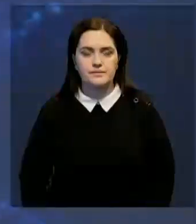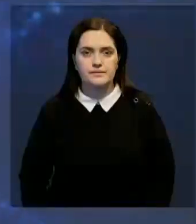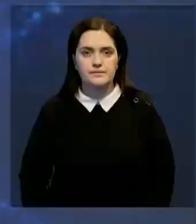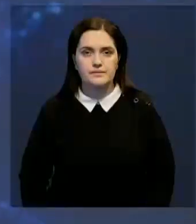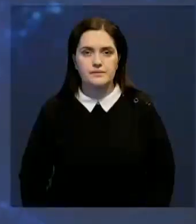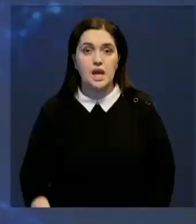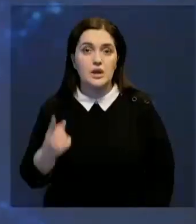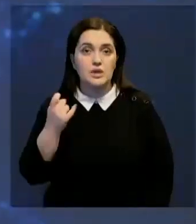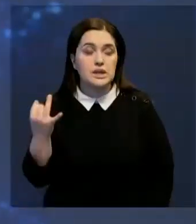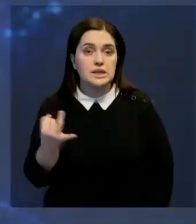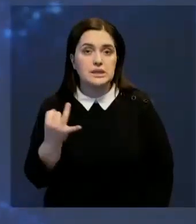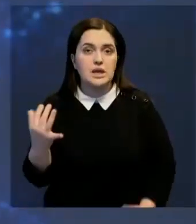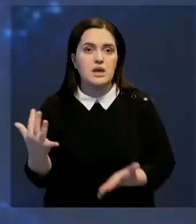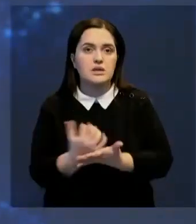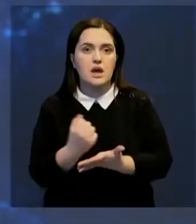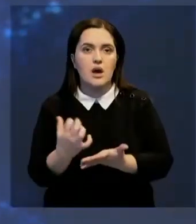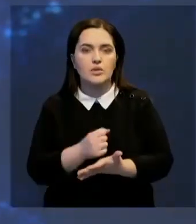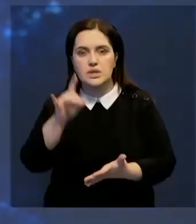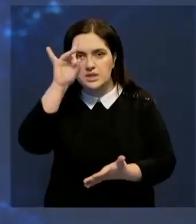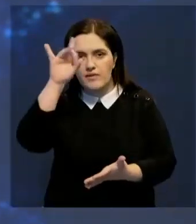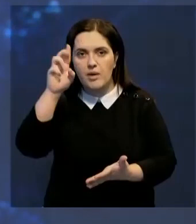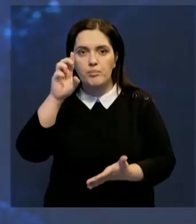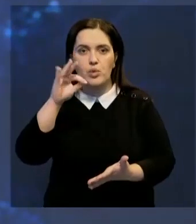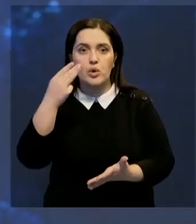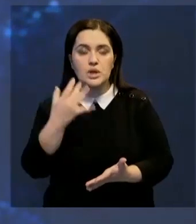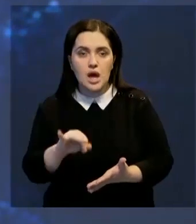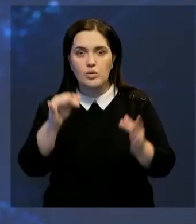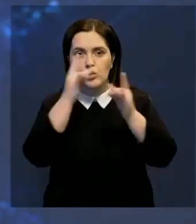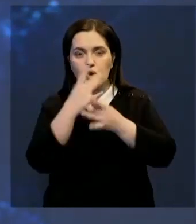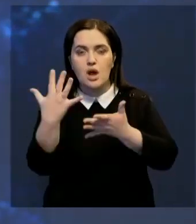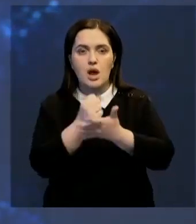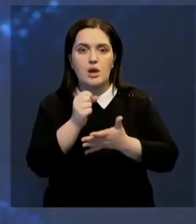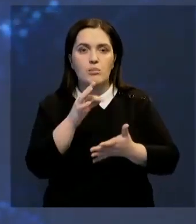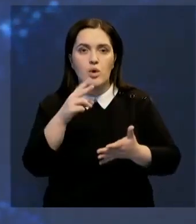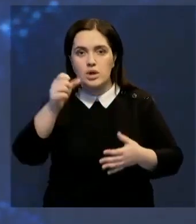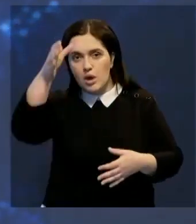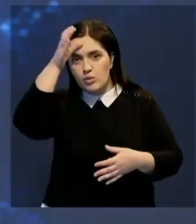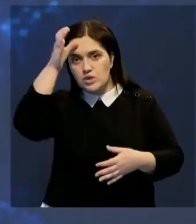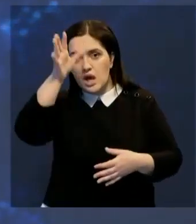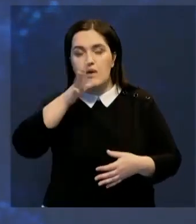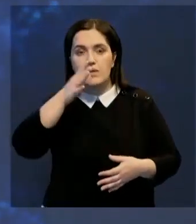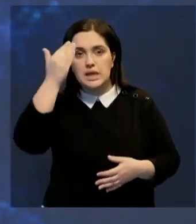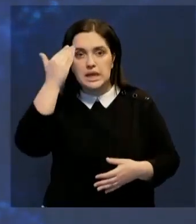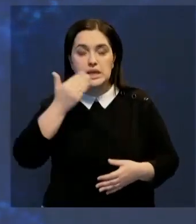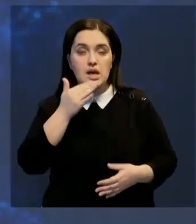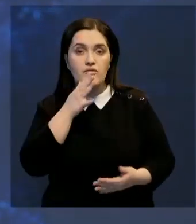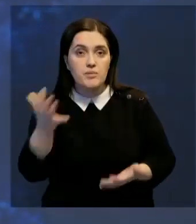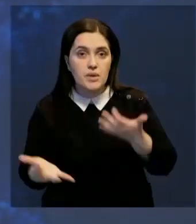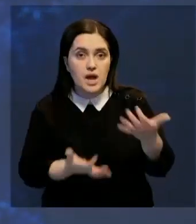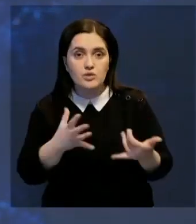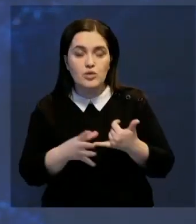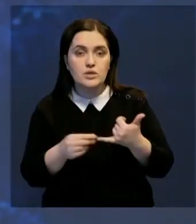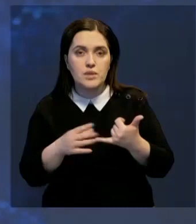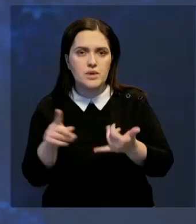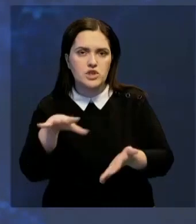Около ста интересных находок всем известной батайской культуры обнаружили акмулинские археологи во время летнего сезона раскопок. Сейчас они